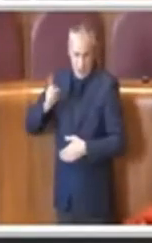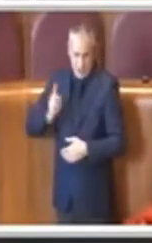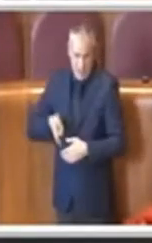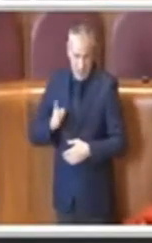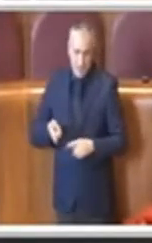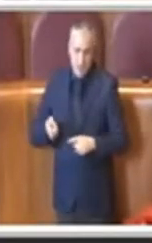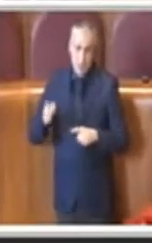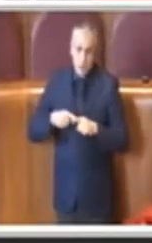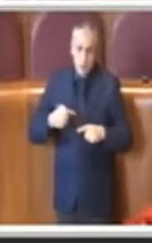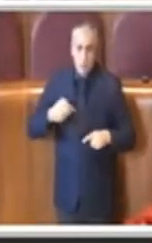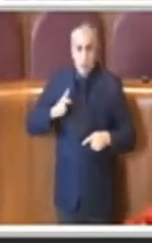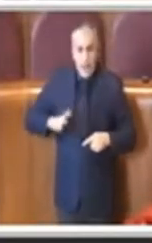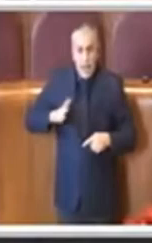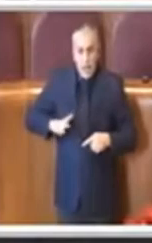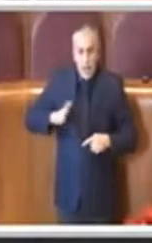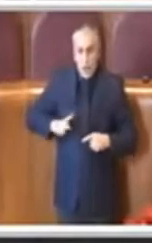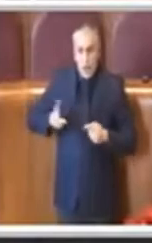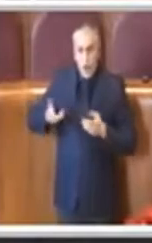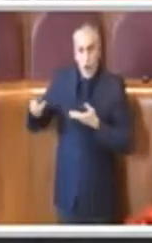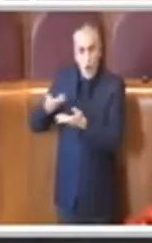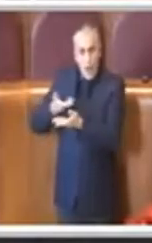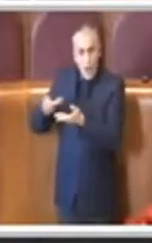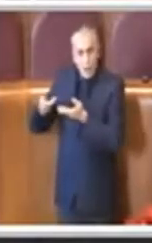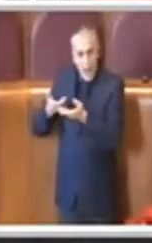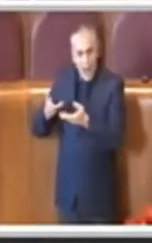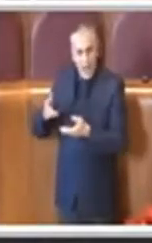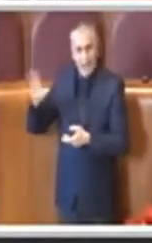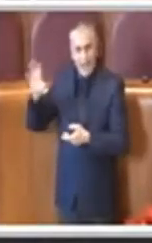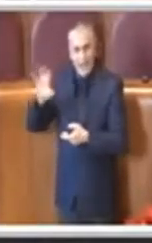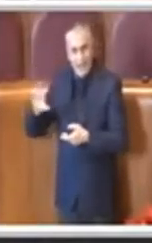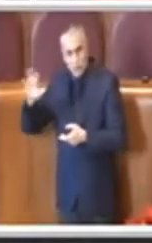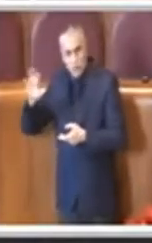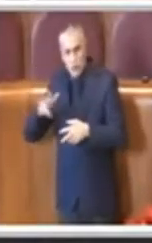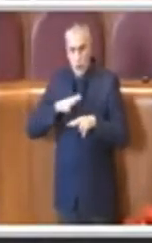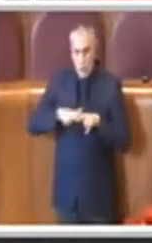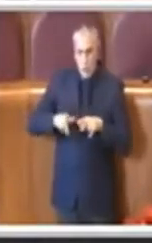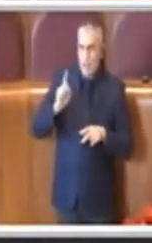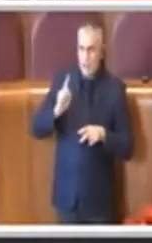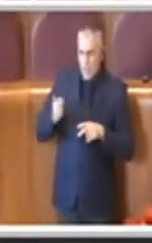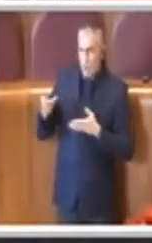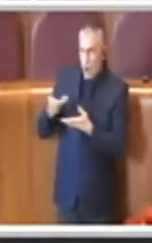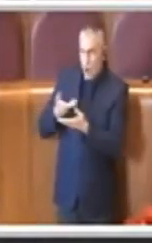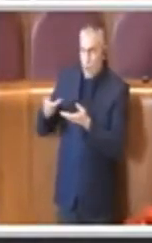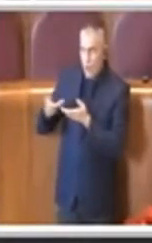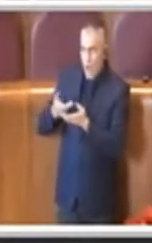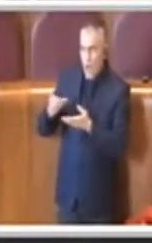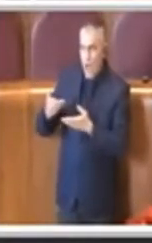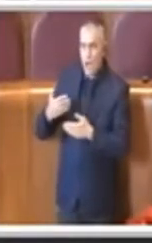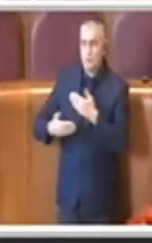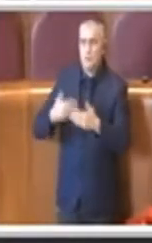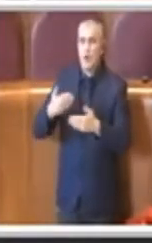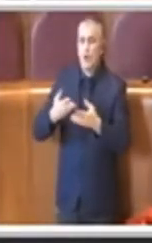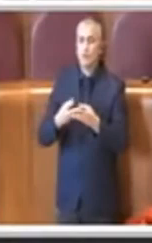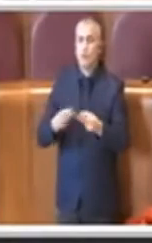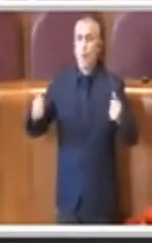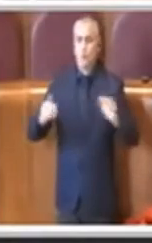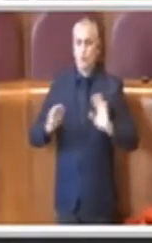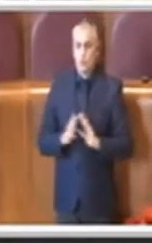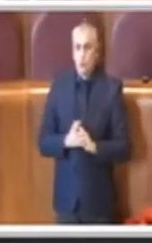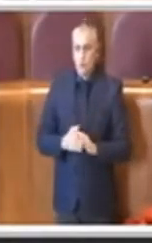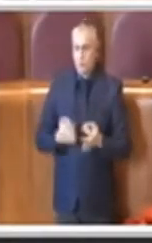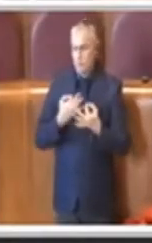proficua nel trovare le soluzioni. Benvenga quindi questa